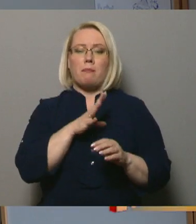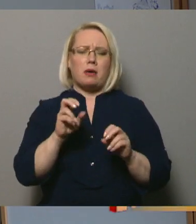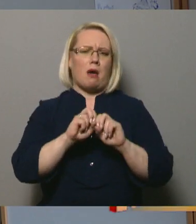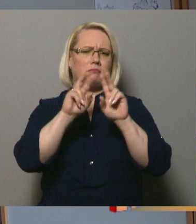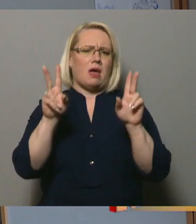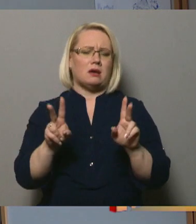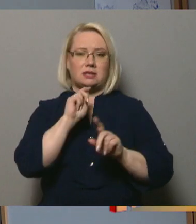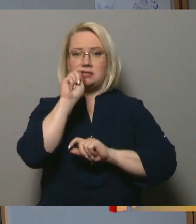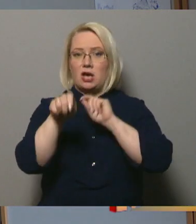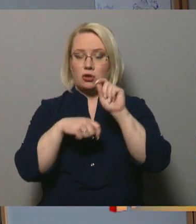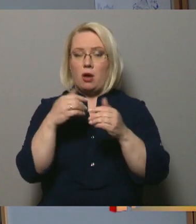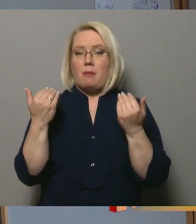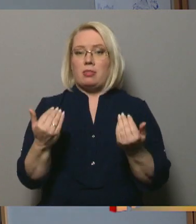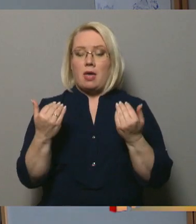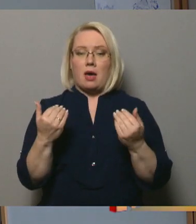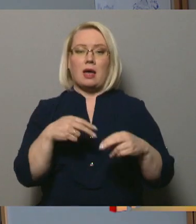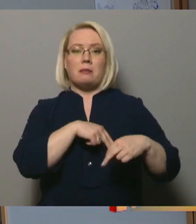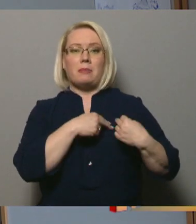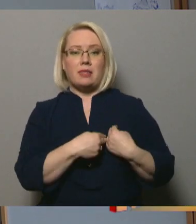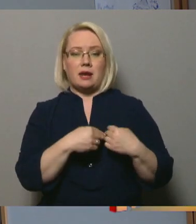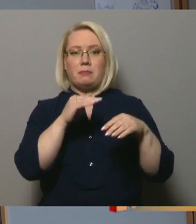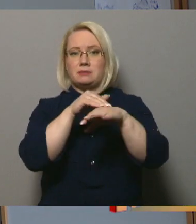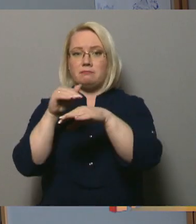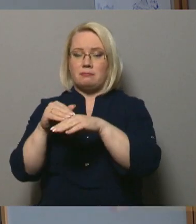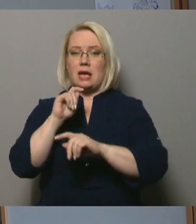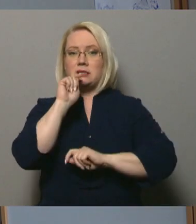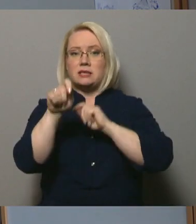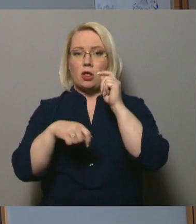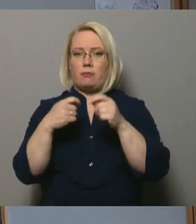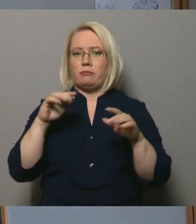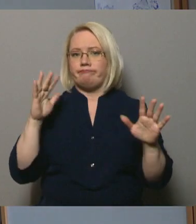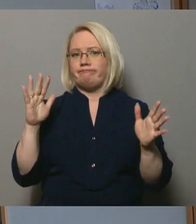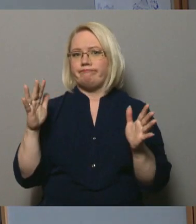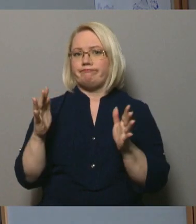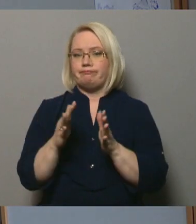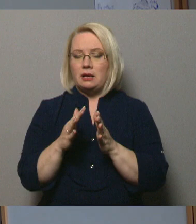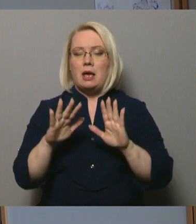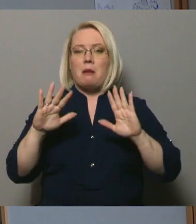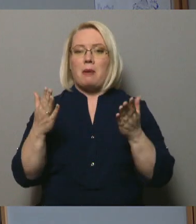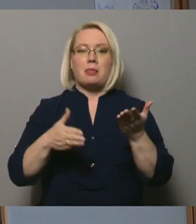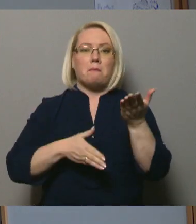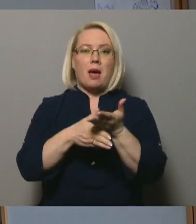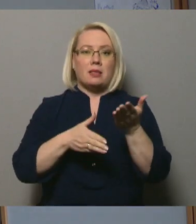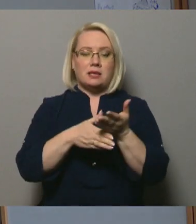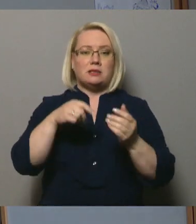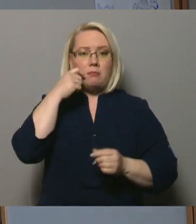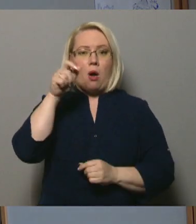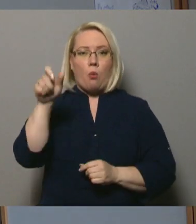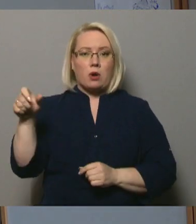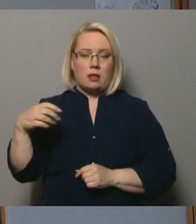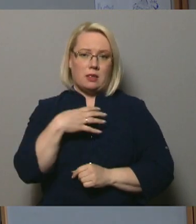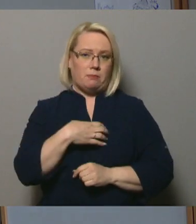ziedotāji, tomēr šobrīd biedrības ceļ trauksmi, ka ziedojumu sāk palikt aizvien mazāk mazāk, bet palīdzību Ukraiņiem ir